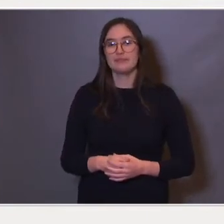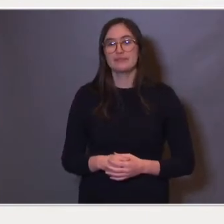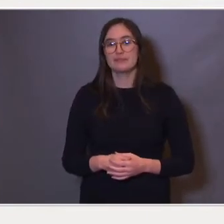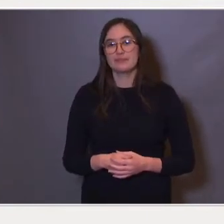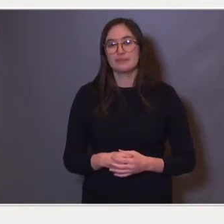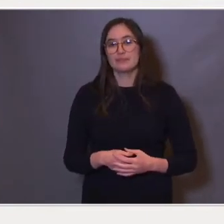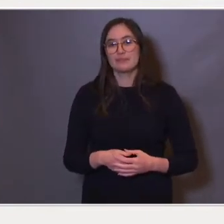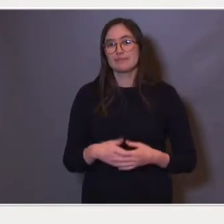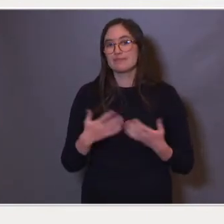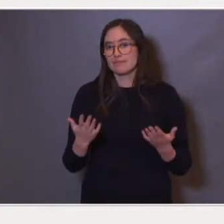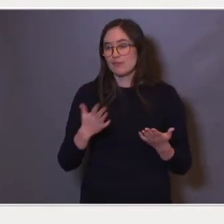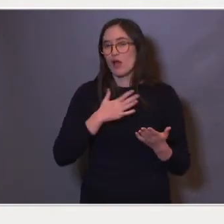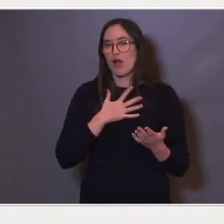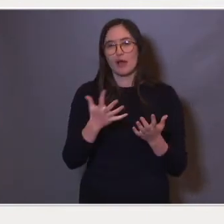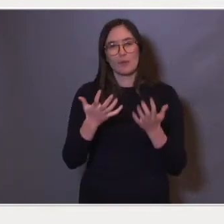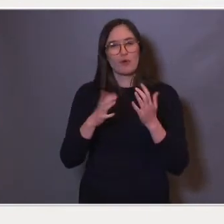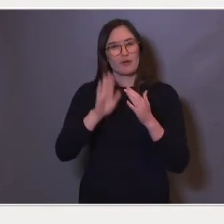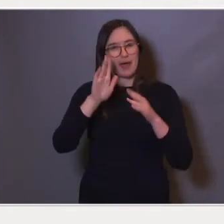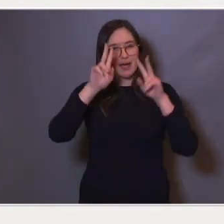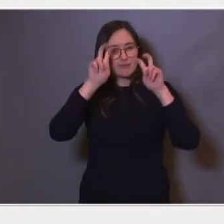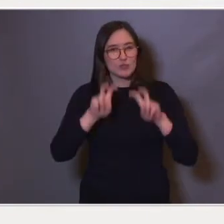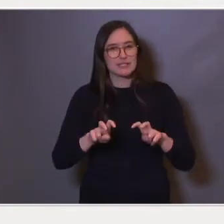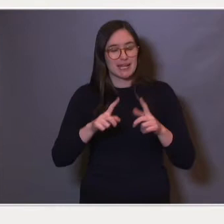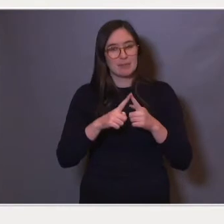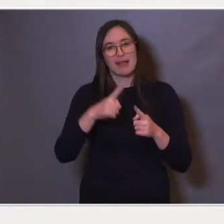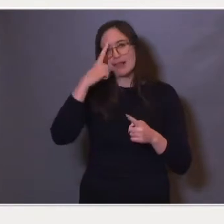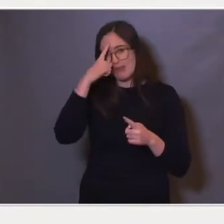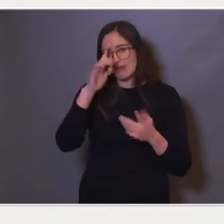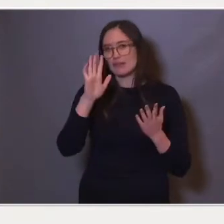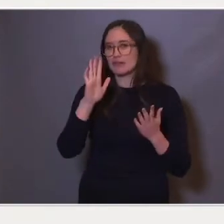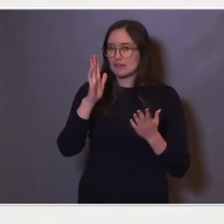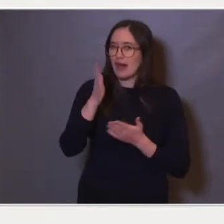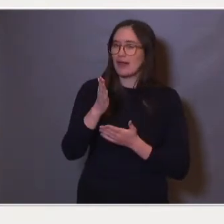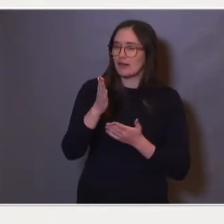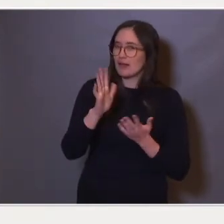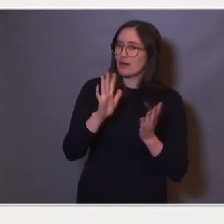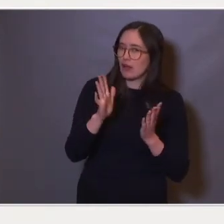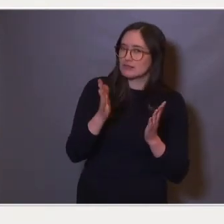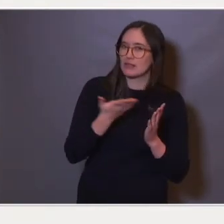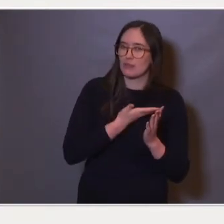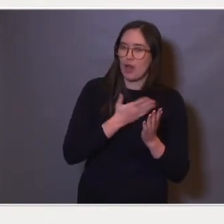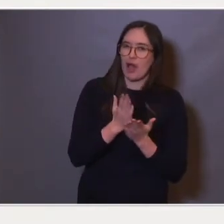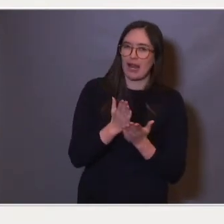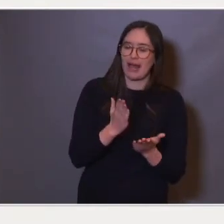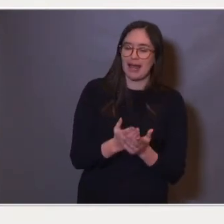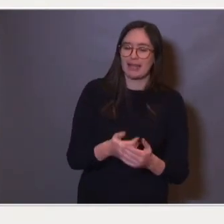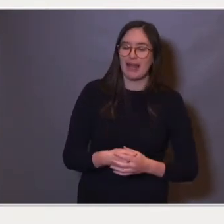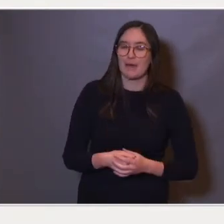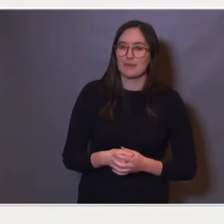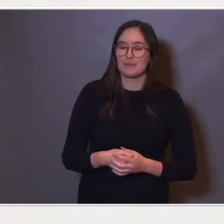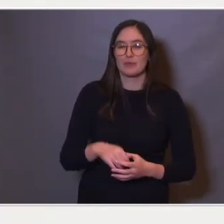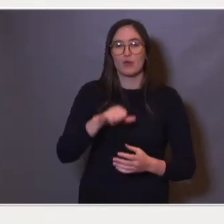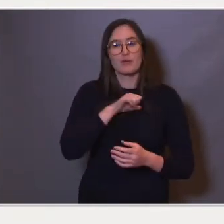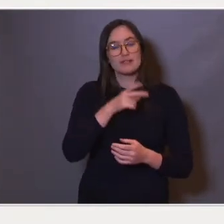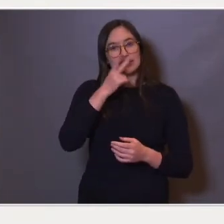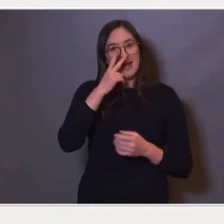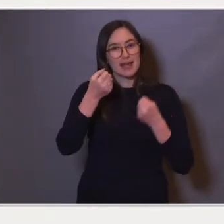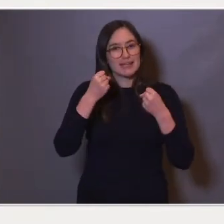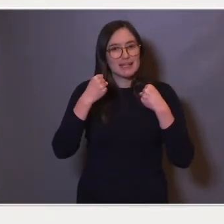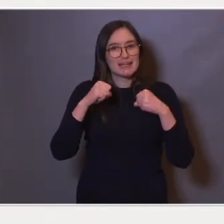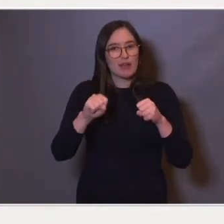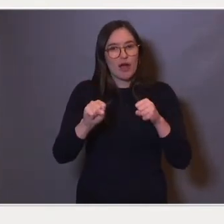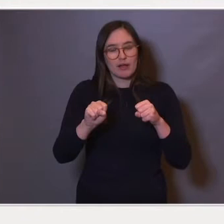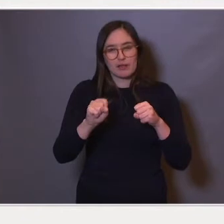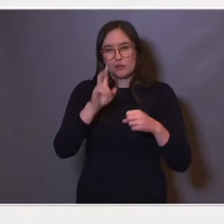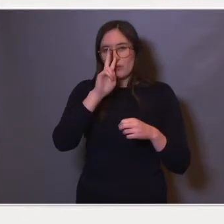Så her er det behov for mer forskning, men vi vet en del. Men går vi videre til tiltak som var det